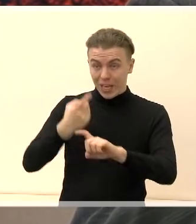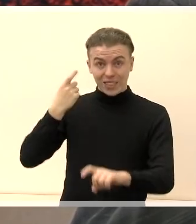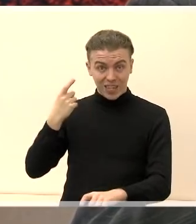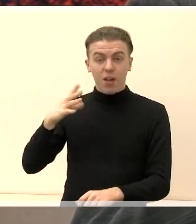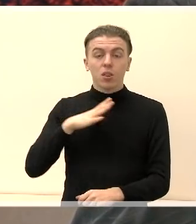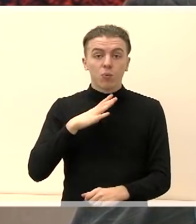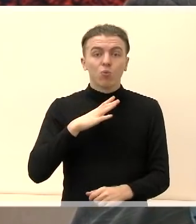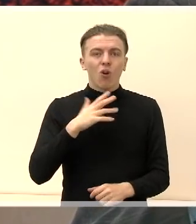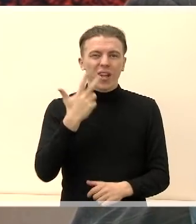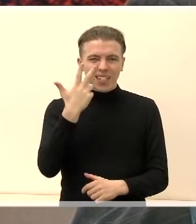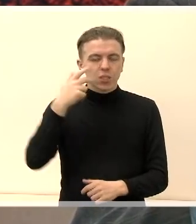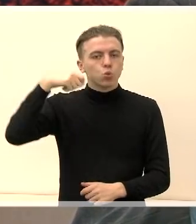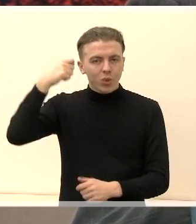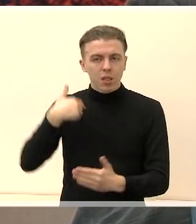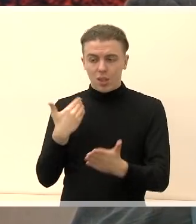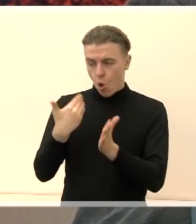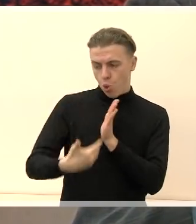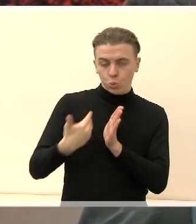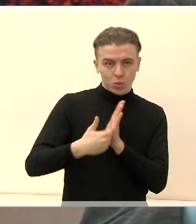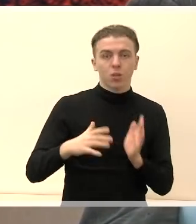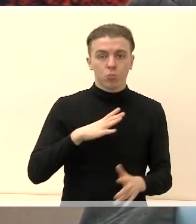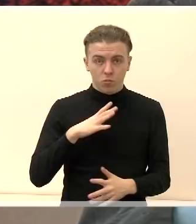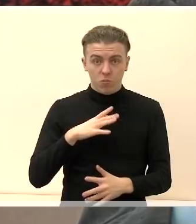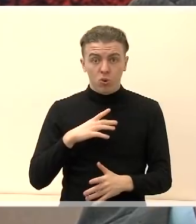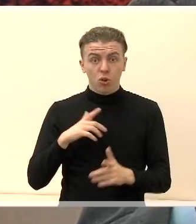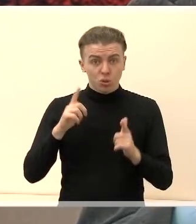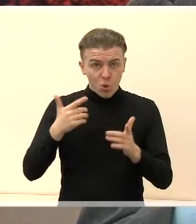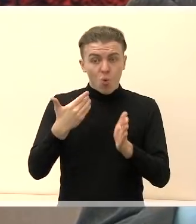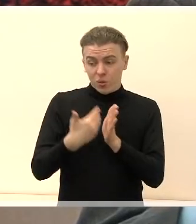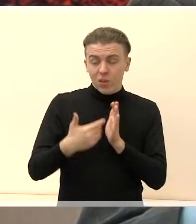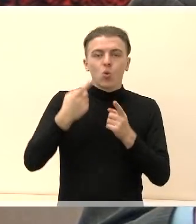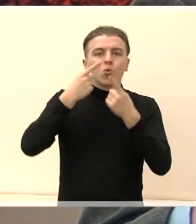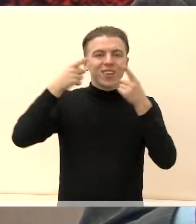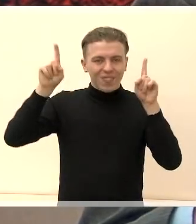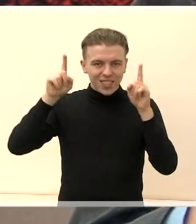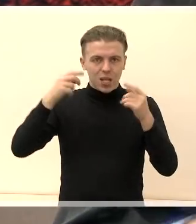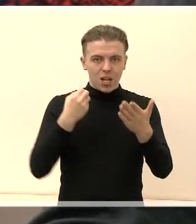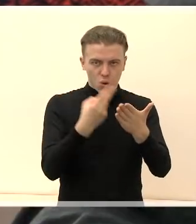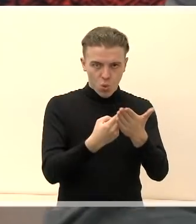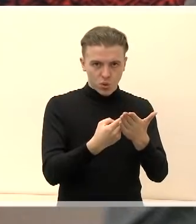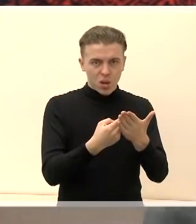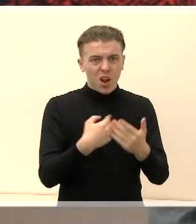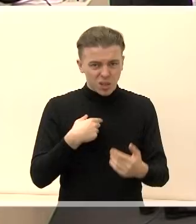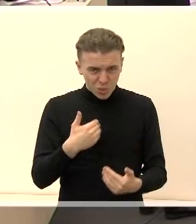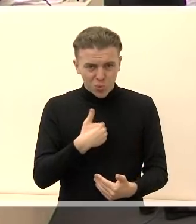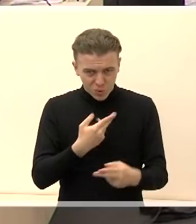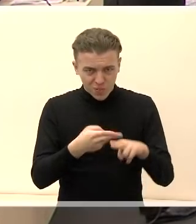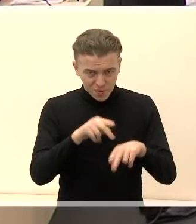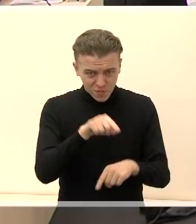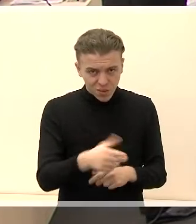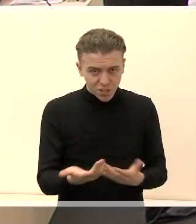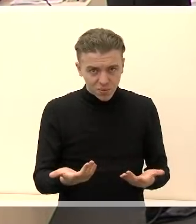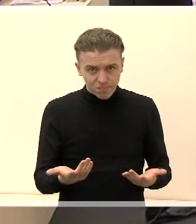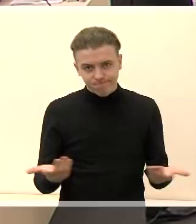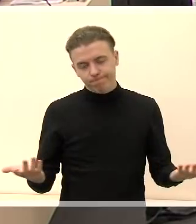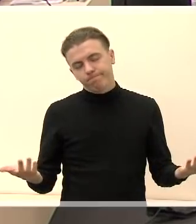trijų studentų konsultacijas ir konsultavau universitantinėse ligonėse. Ar mes to norim? Dėkui. Ir dabar